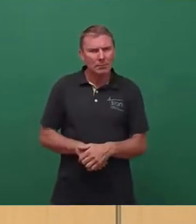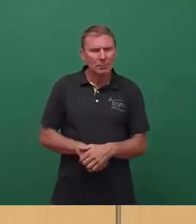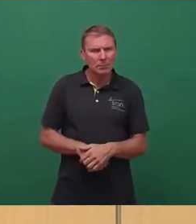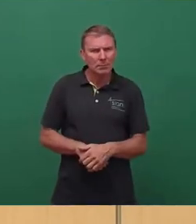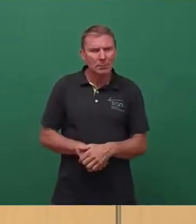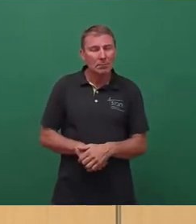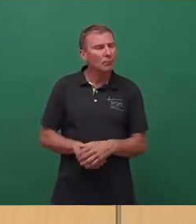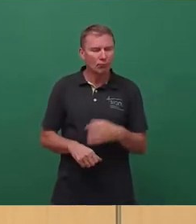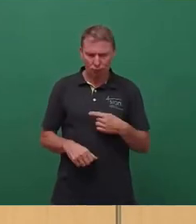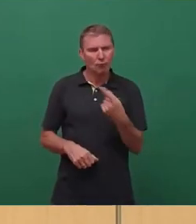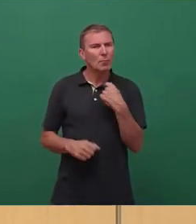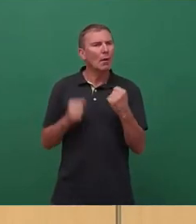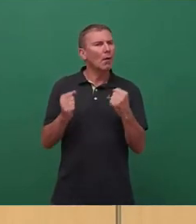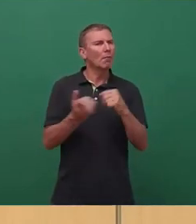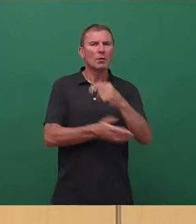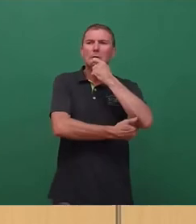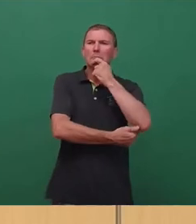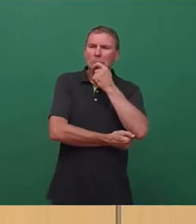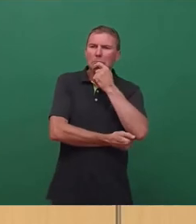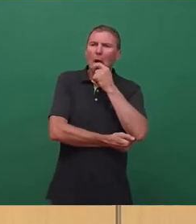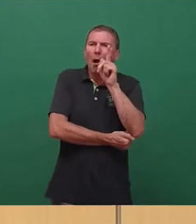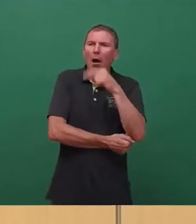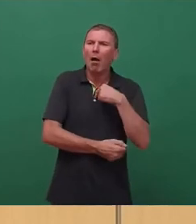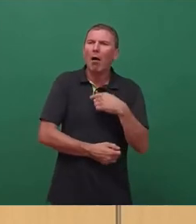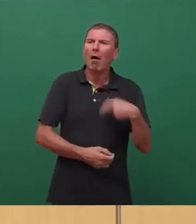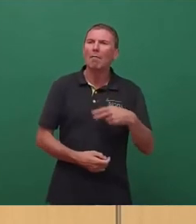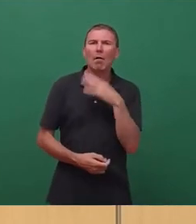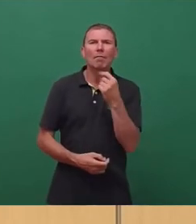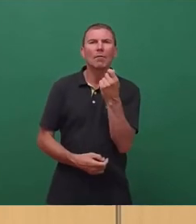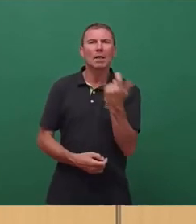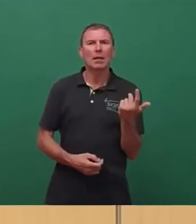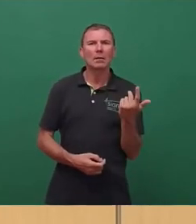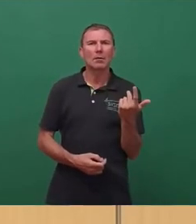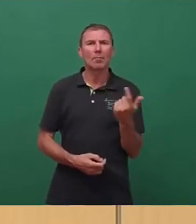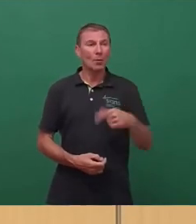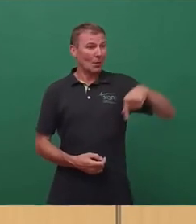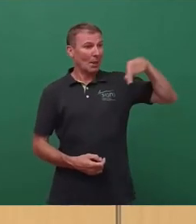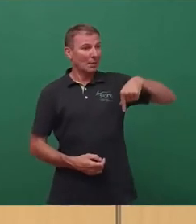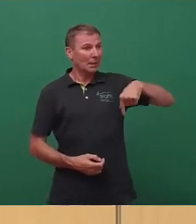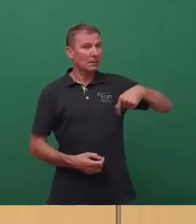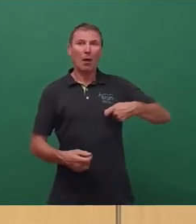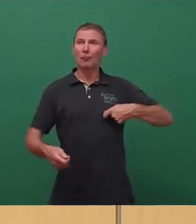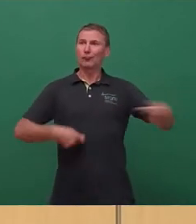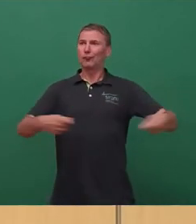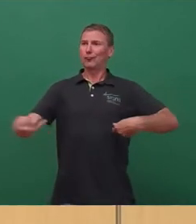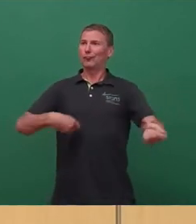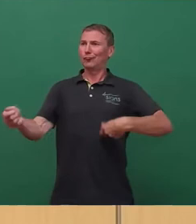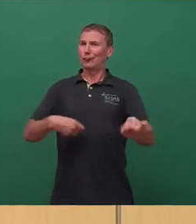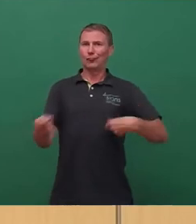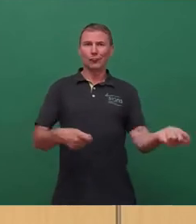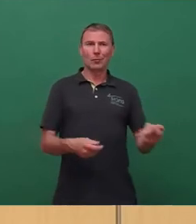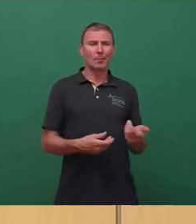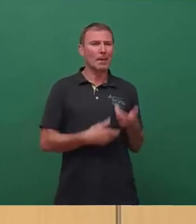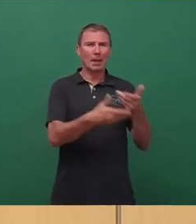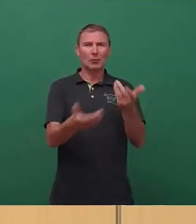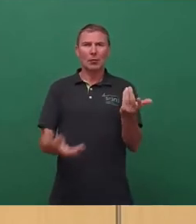feststellen müssen, dass uns eine Menge Geld fehlt und den Preis für die jetzigen großzügigen Geschenke, ja,